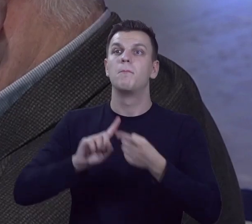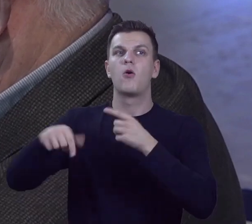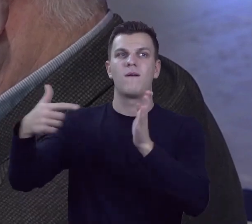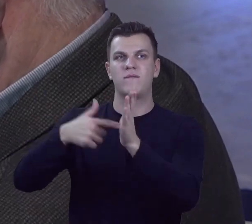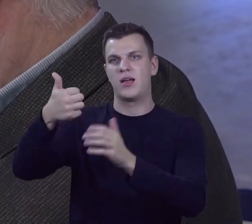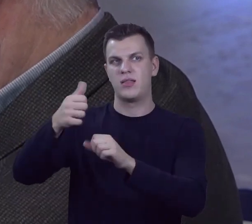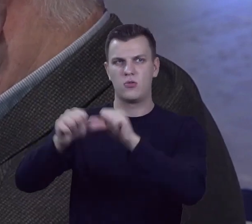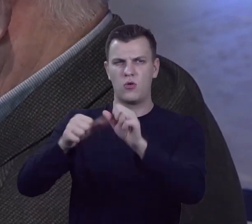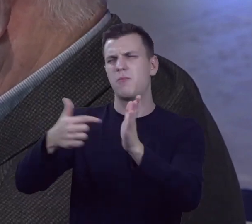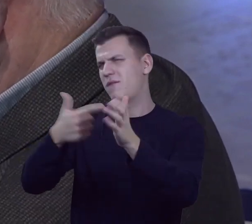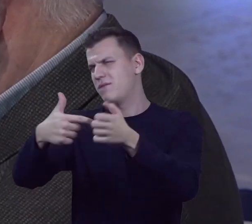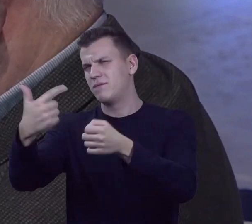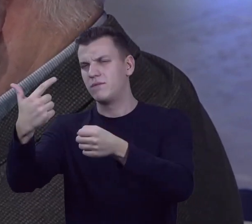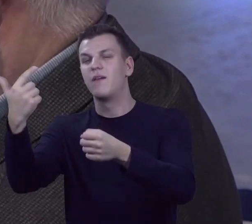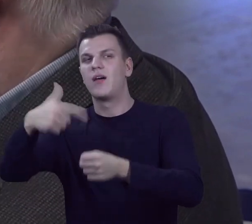Drugi, prawda?